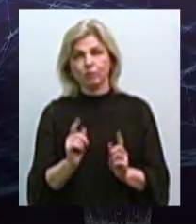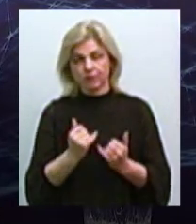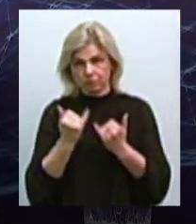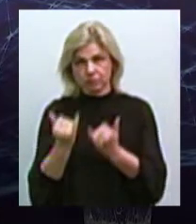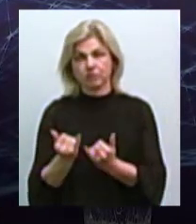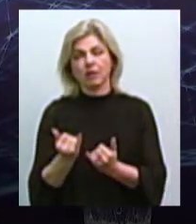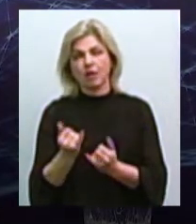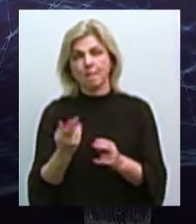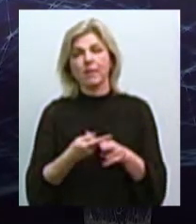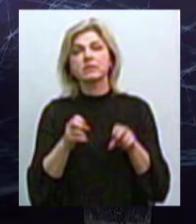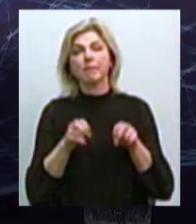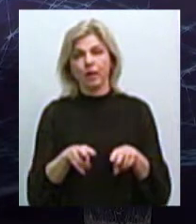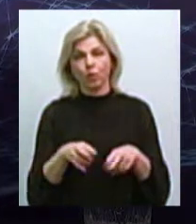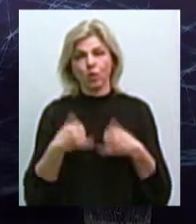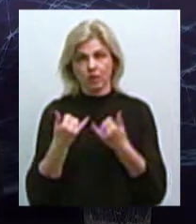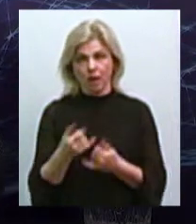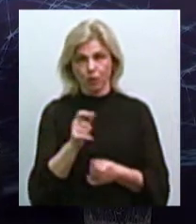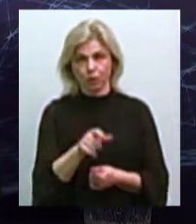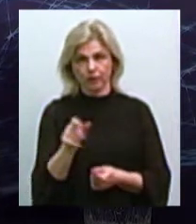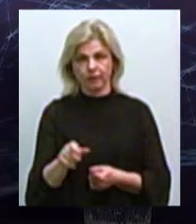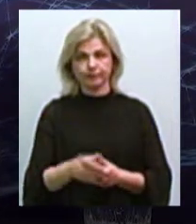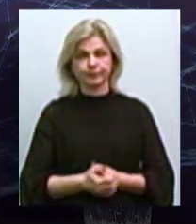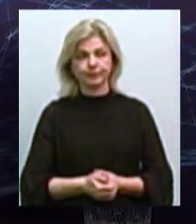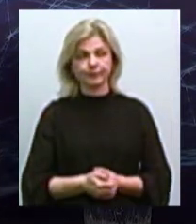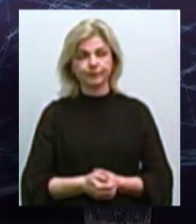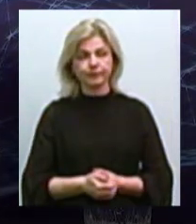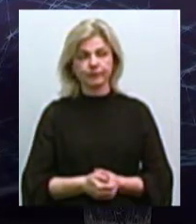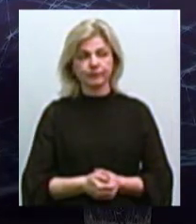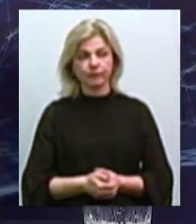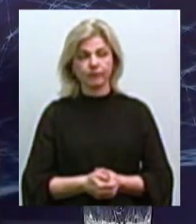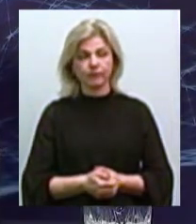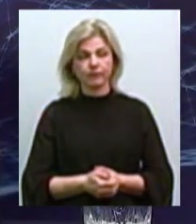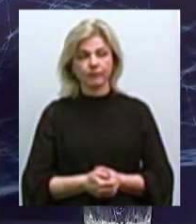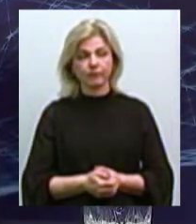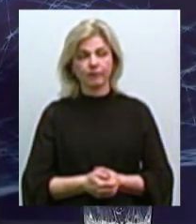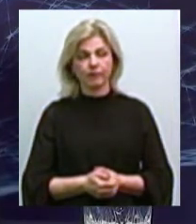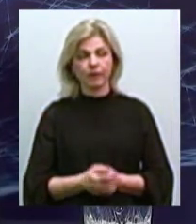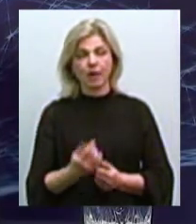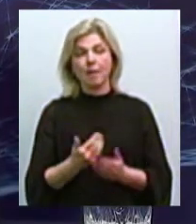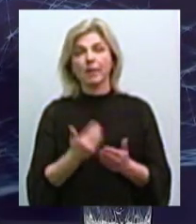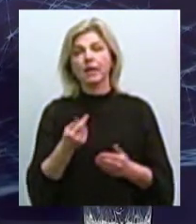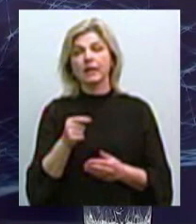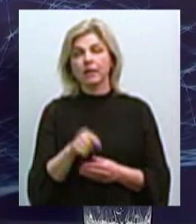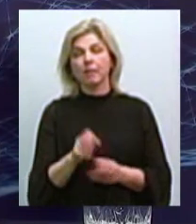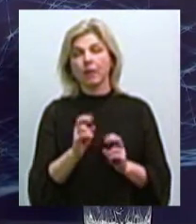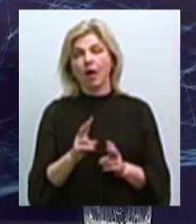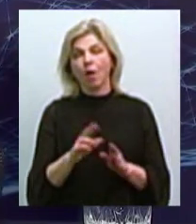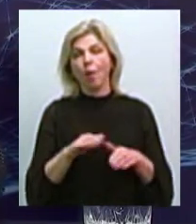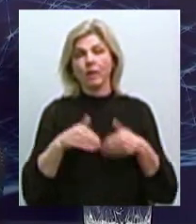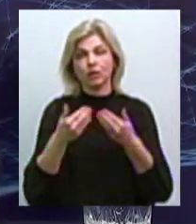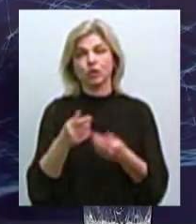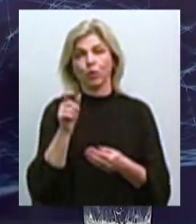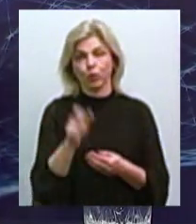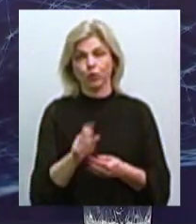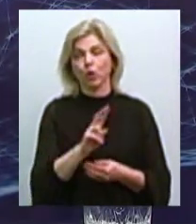безпеку. В першу чергу, перед тим, як звертається особа, яка хоче перебувати